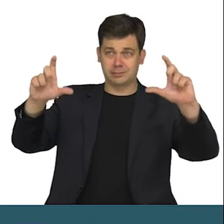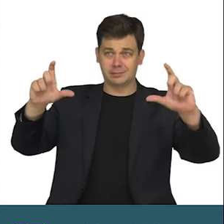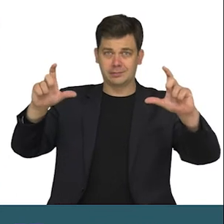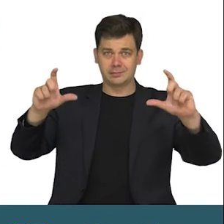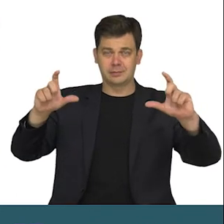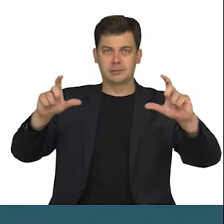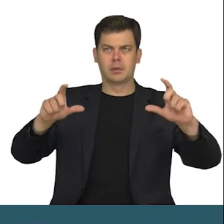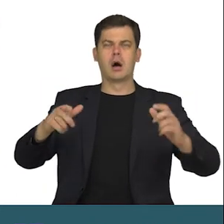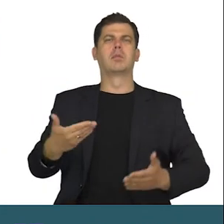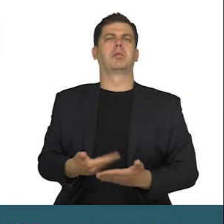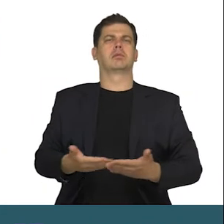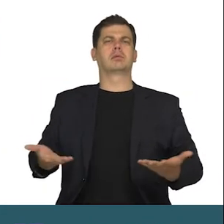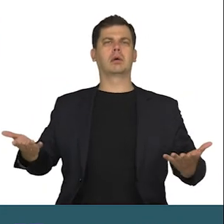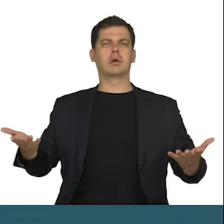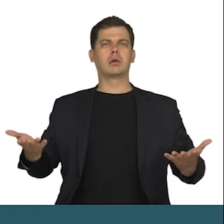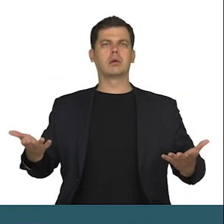A po co?